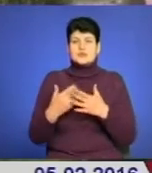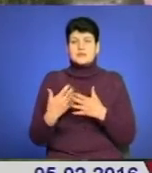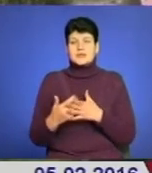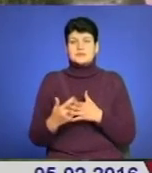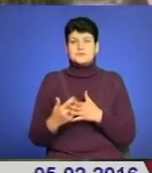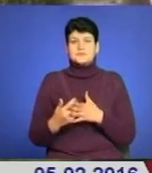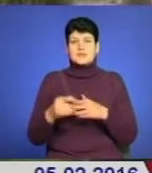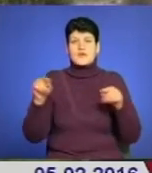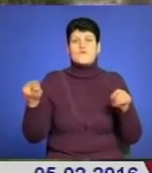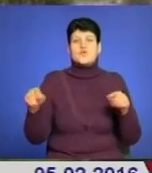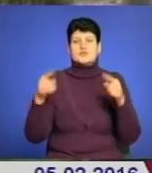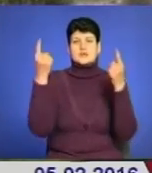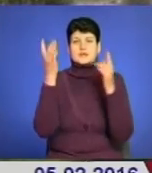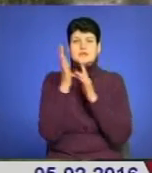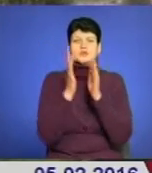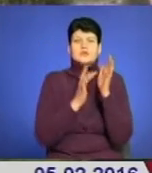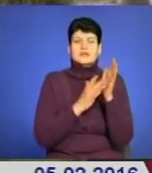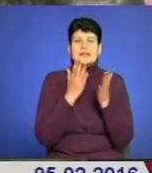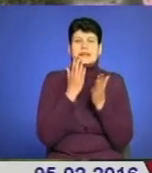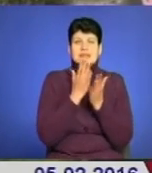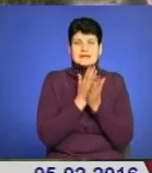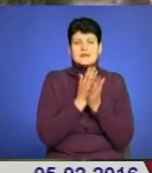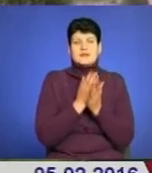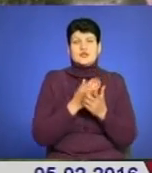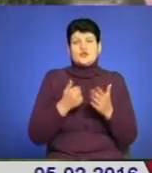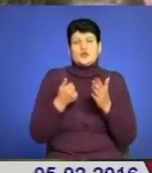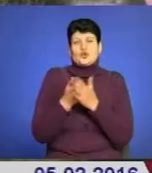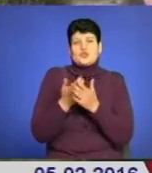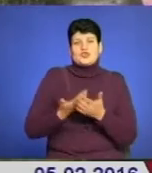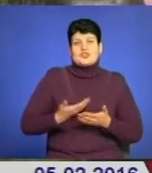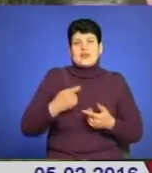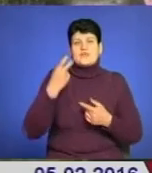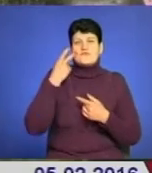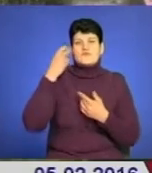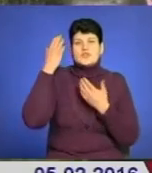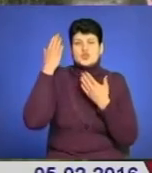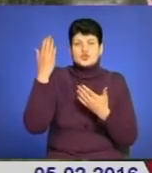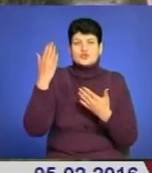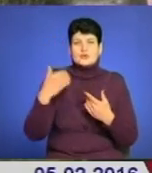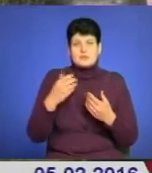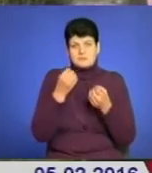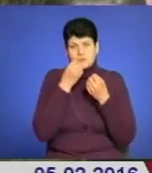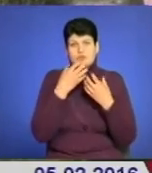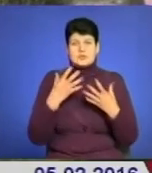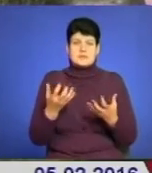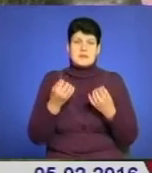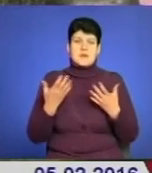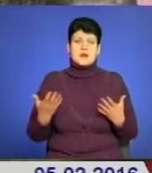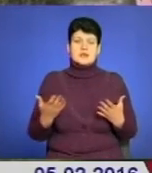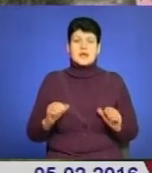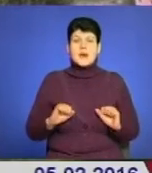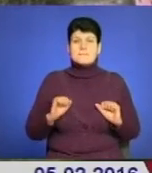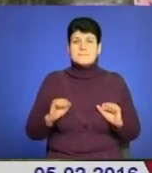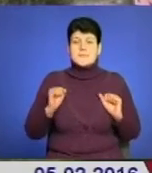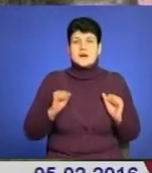тим же воскресінням Ісуса Христа, який є виходом з темряви до життя вічного, який є в значенні позитивному, нами сприймається. Тобто намагання такої